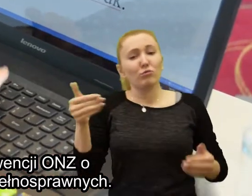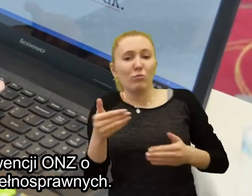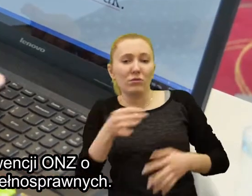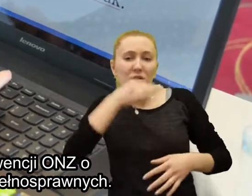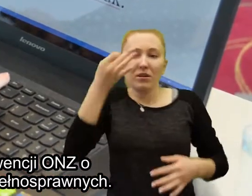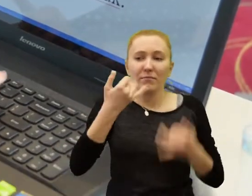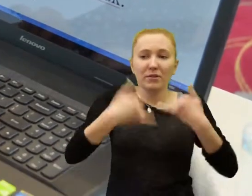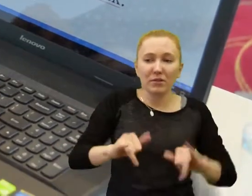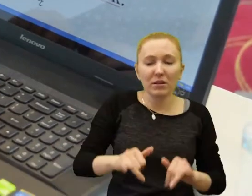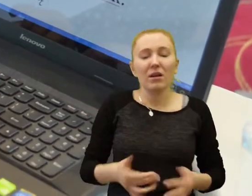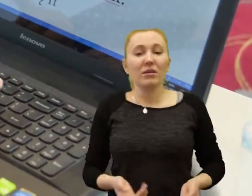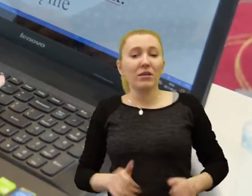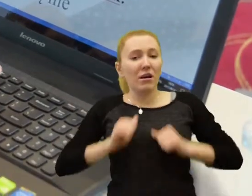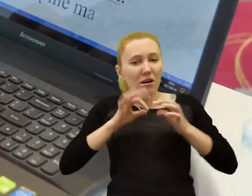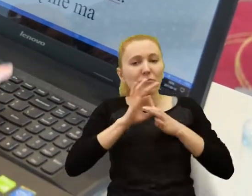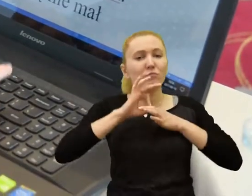niepełnosprawnych.